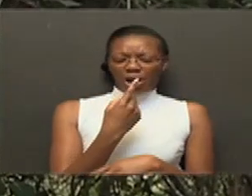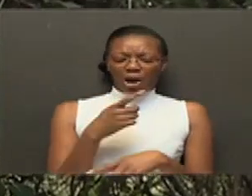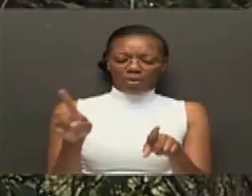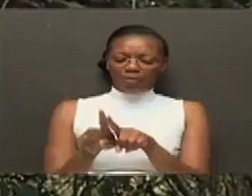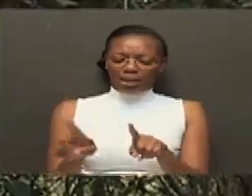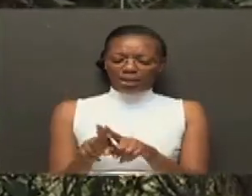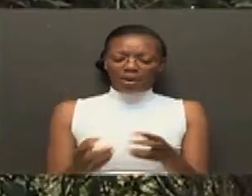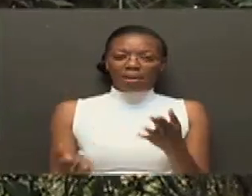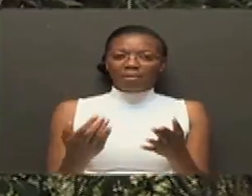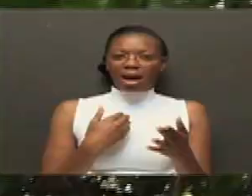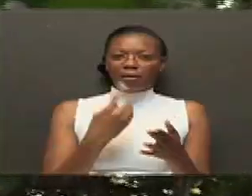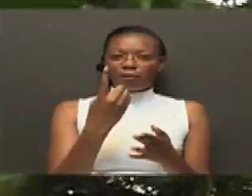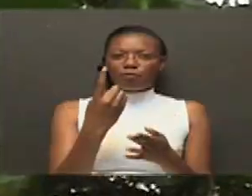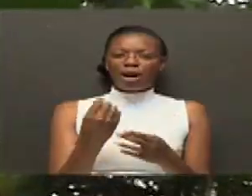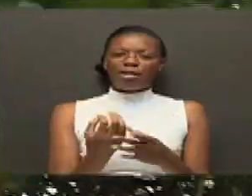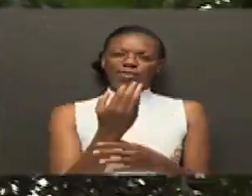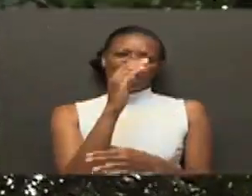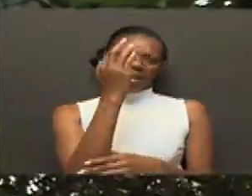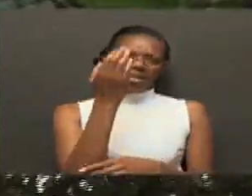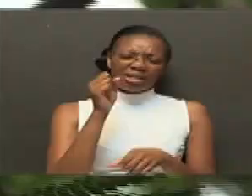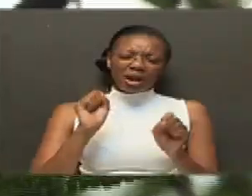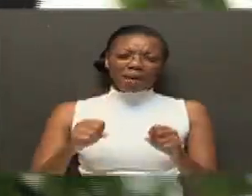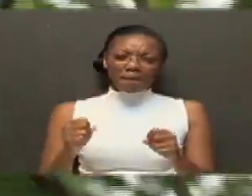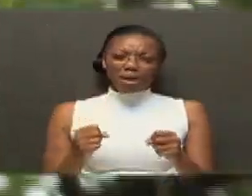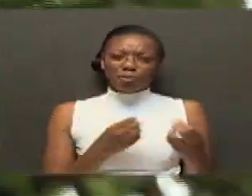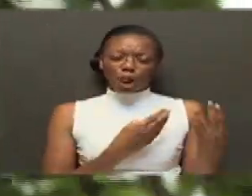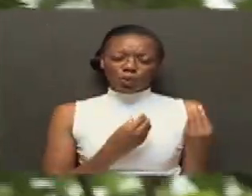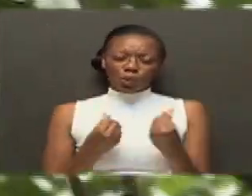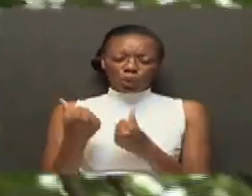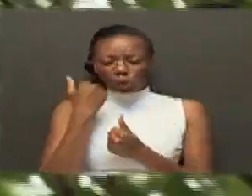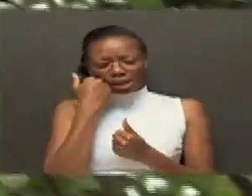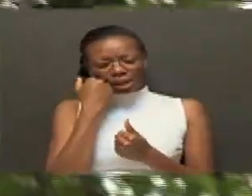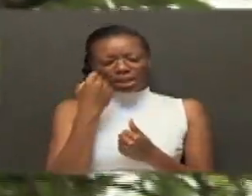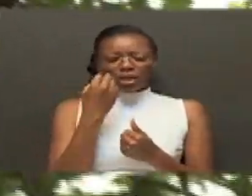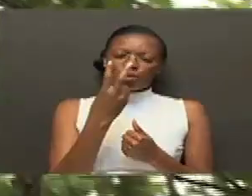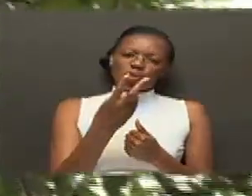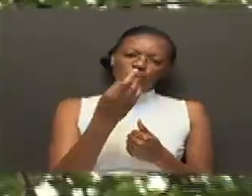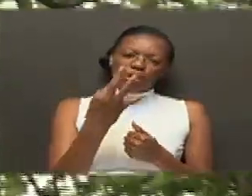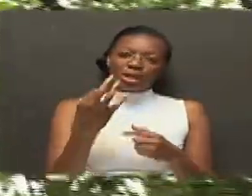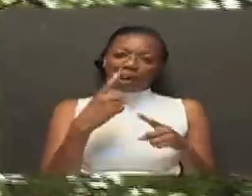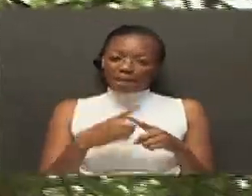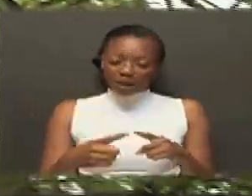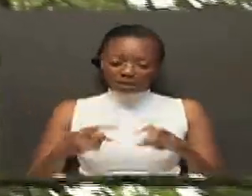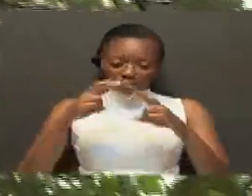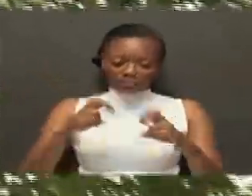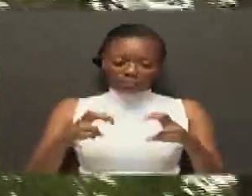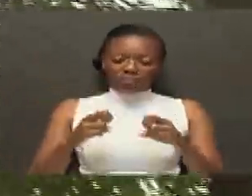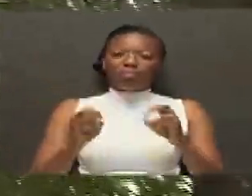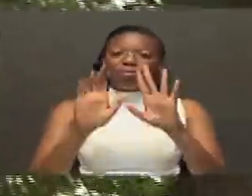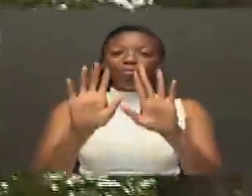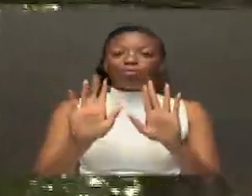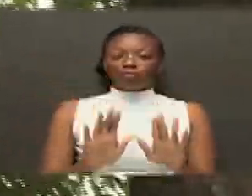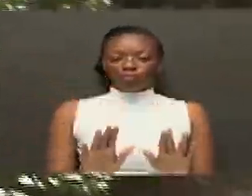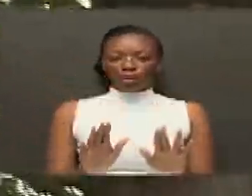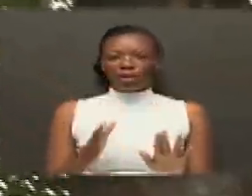mtimoja mwenye wezo wa kutibu magonjwa angalao mbili ama tatu, lakini nilazima ufanyu utafiti kwanza. Kire